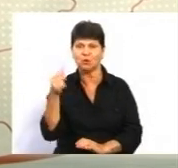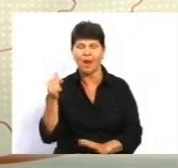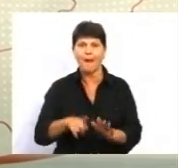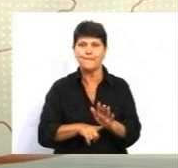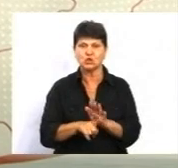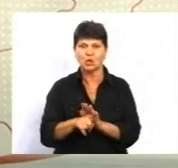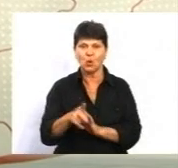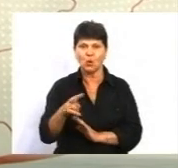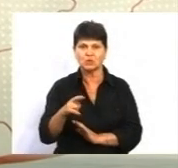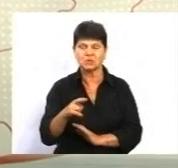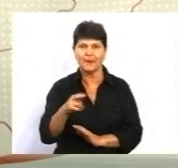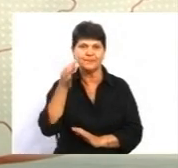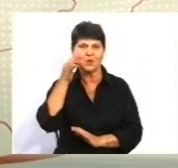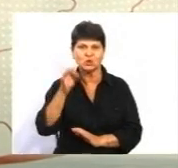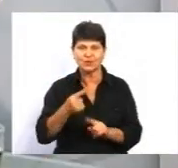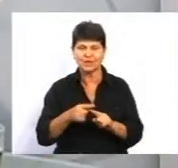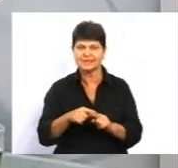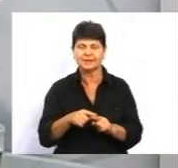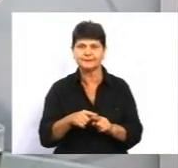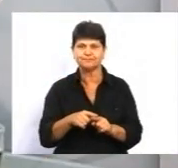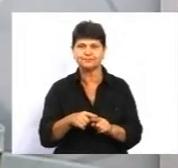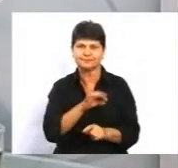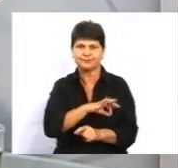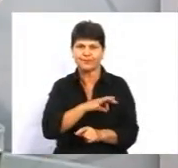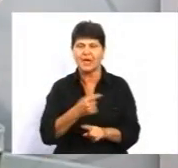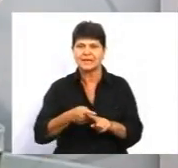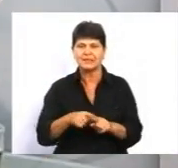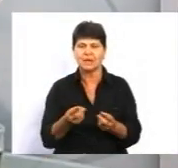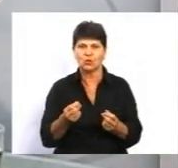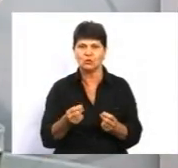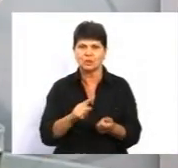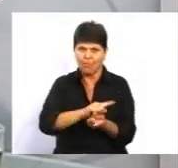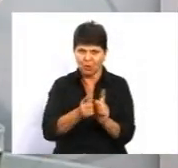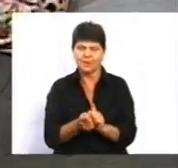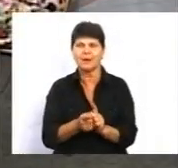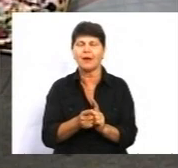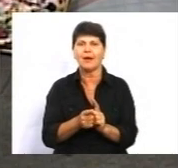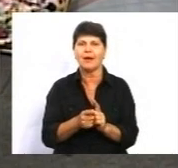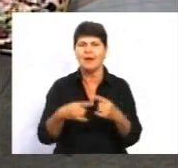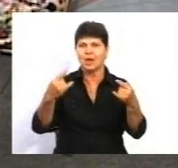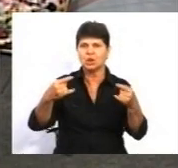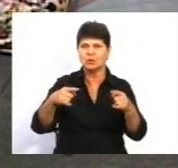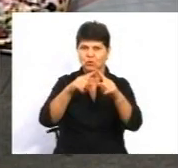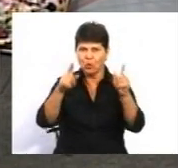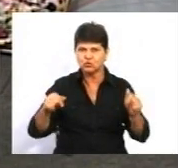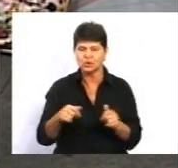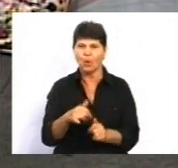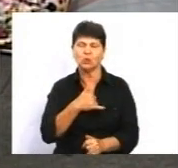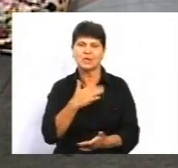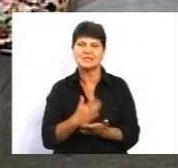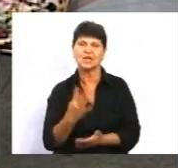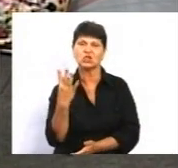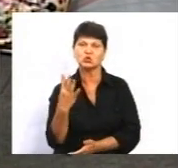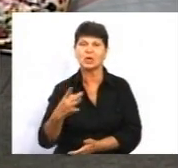освоєнне цих коштів. Коші перетворилися на мультимедійні дошки, на ремонти, на парти. В нас є чотири регіони, які